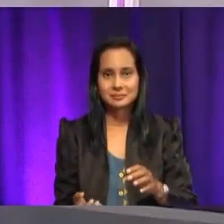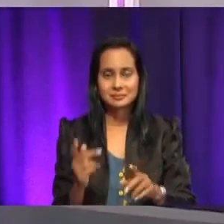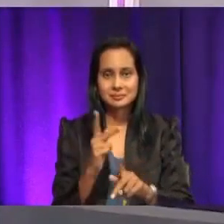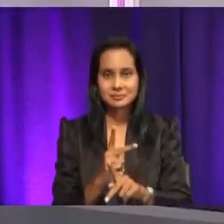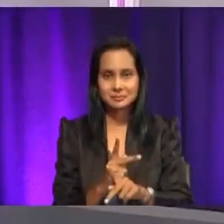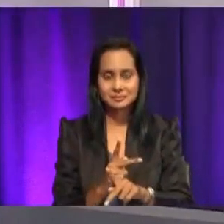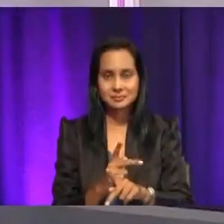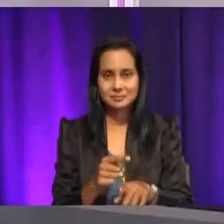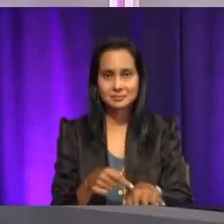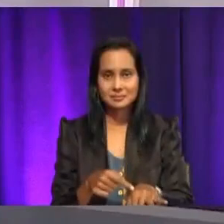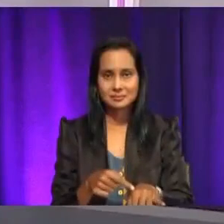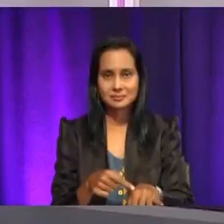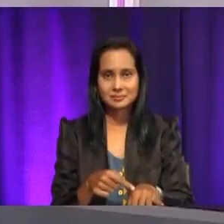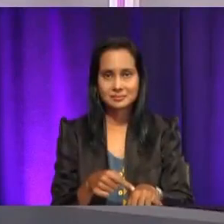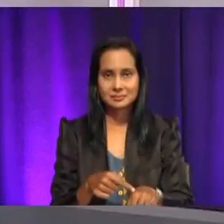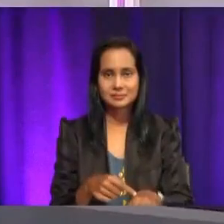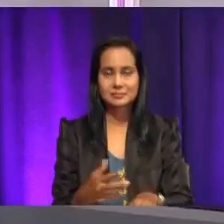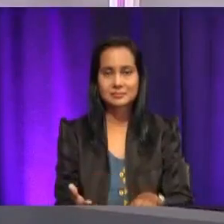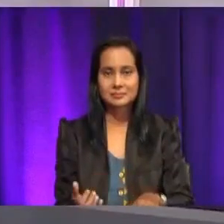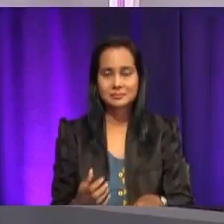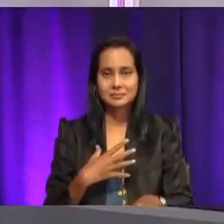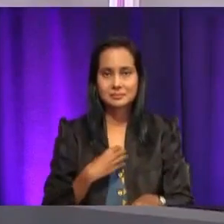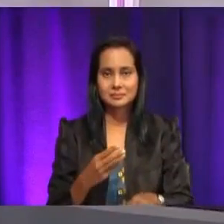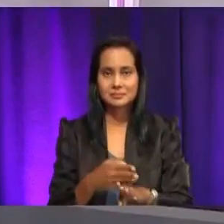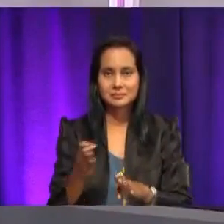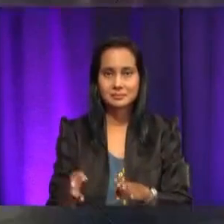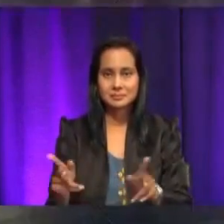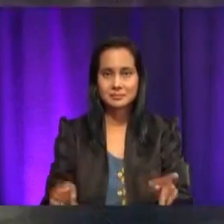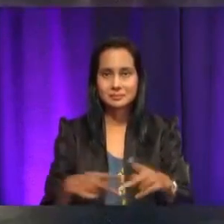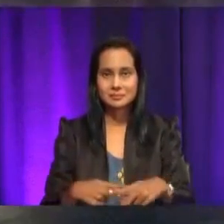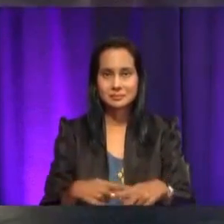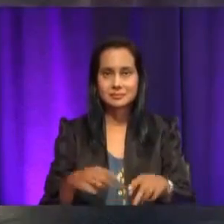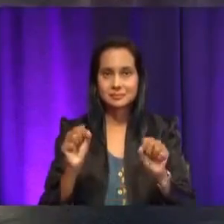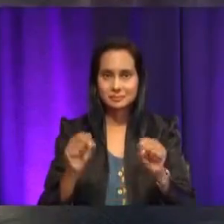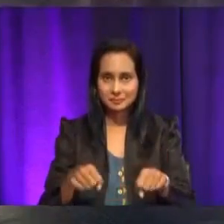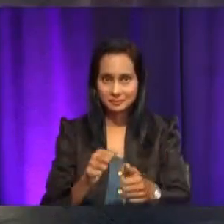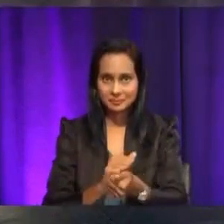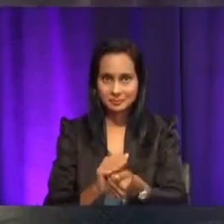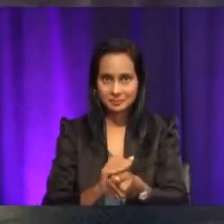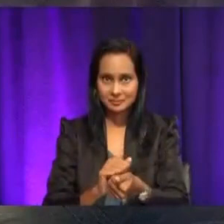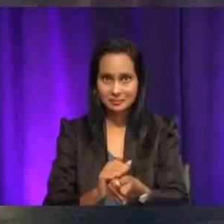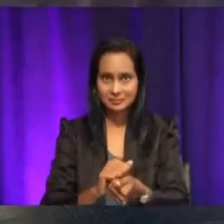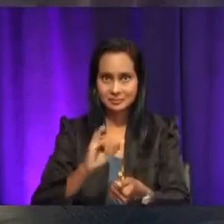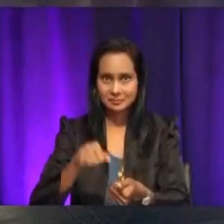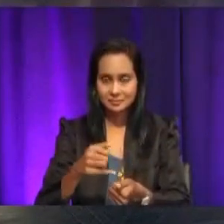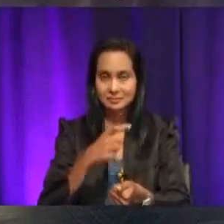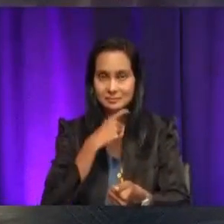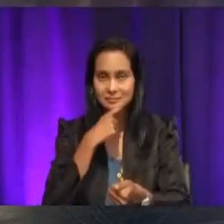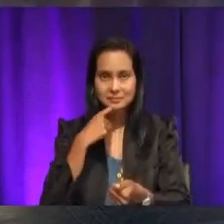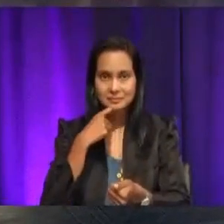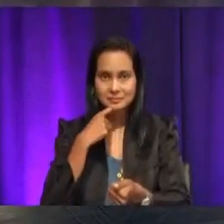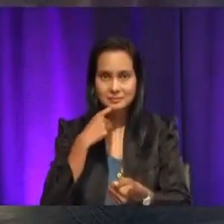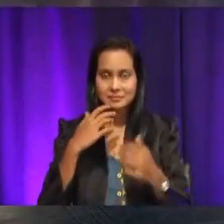piring. Laci putih di tepi peti. Boleh pencuci. Juga mengering.